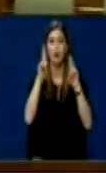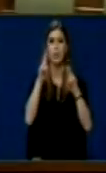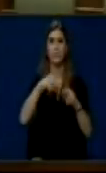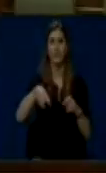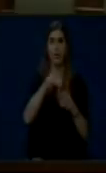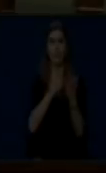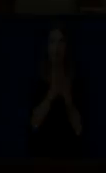nuk e kalon.